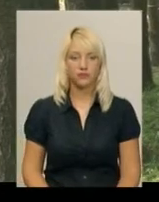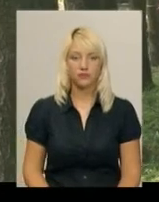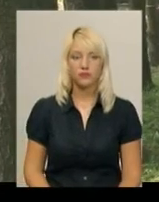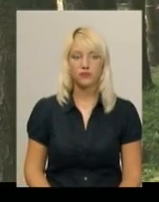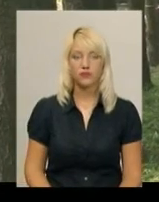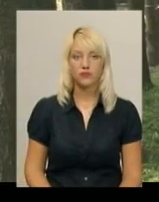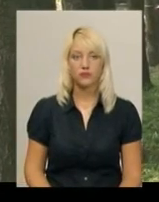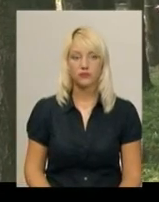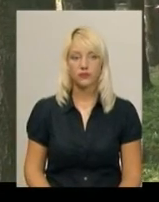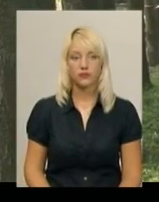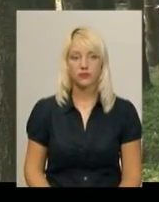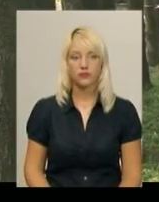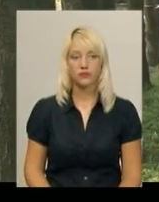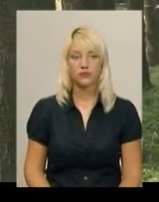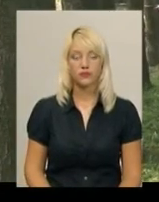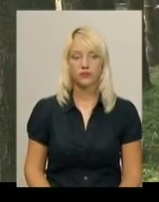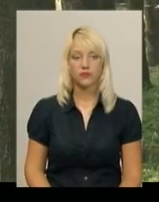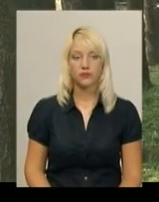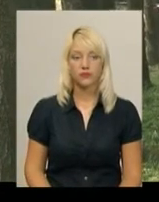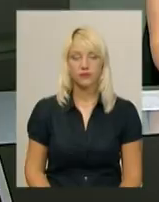Олександр Горішевський. Новини Поділля Центр.